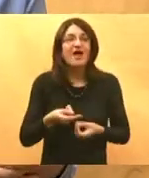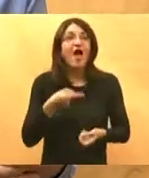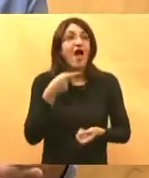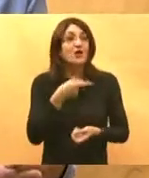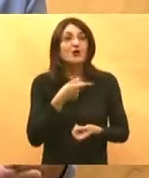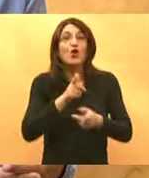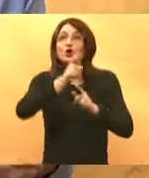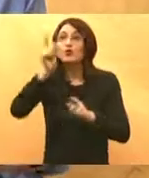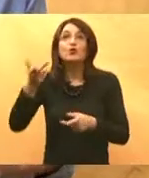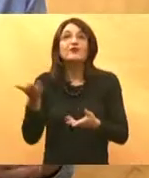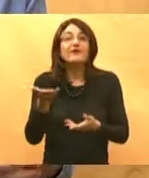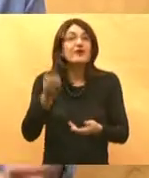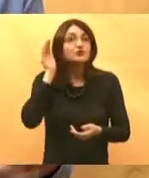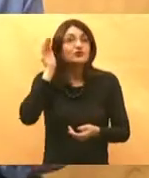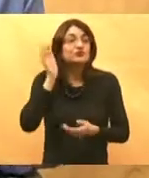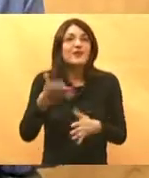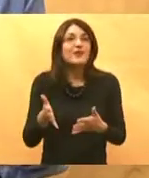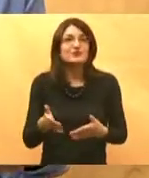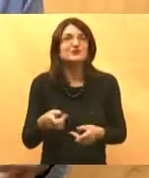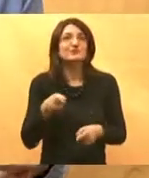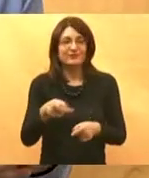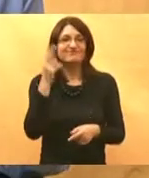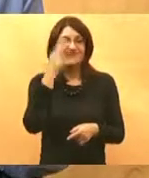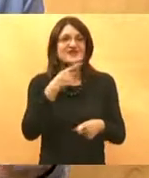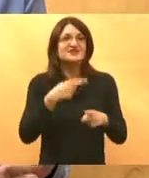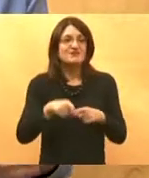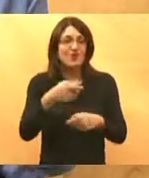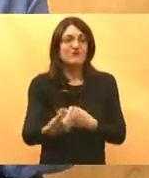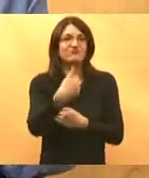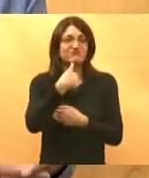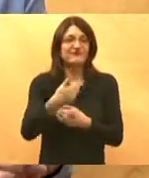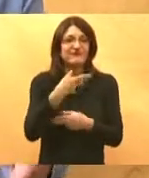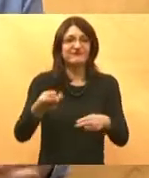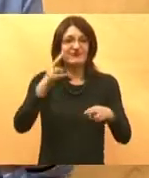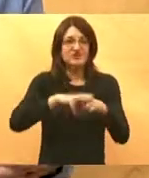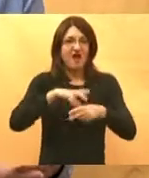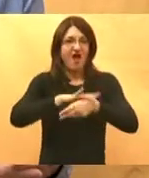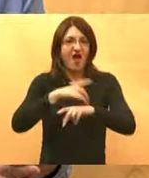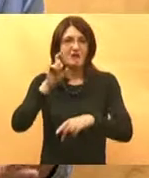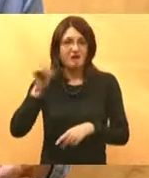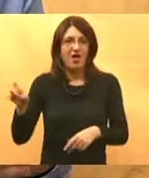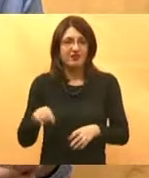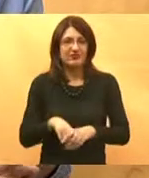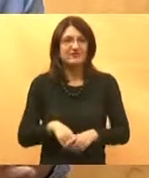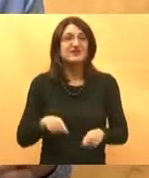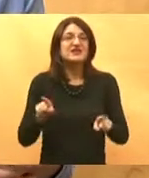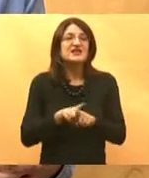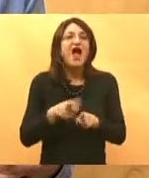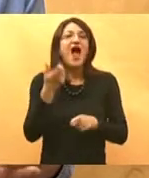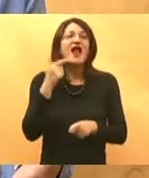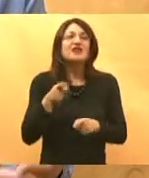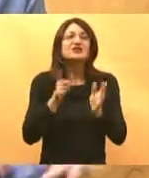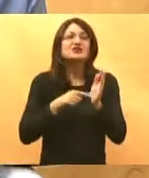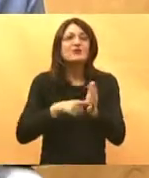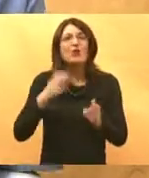način gdje drugdje dobiti. To je razumljivo, ali postoje isto naravno situacije gdje je to po sve nepotrebno. Često se ponavlja jedno te isto i